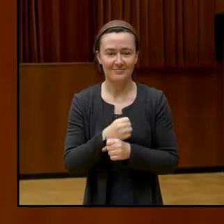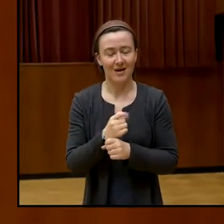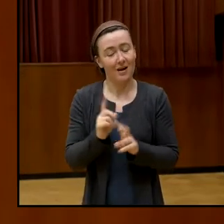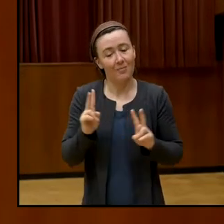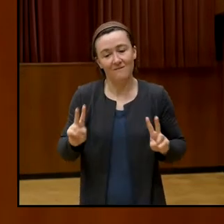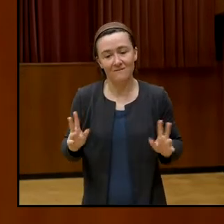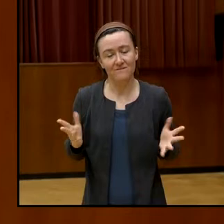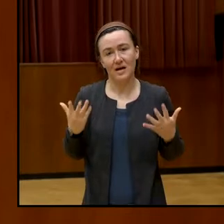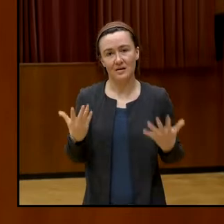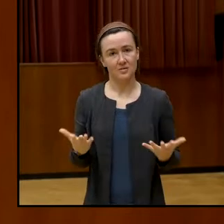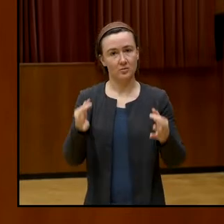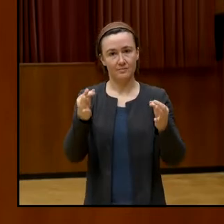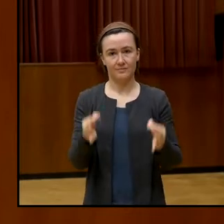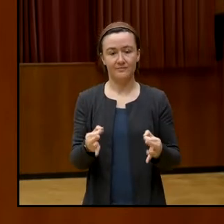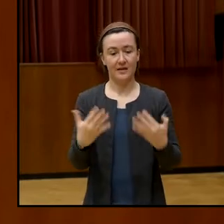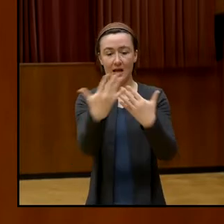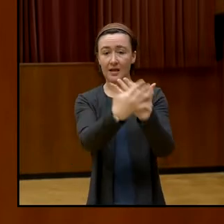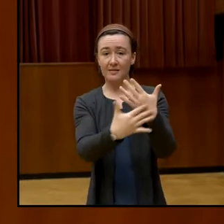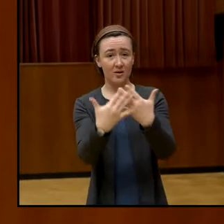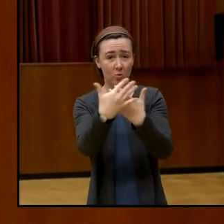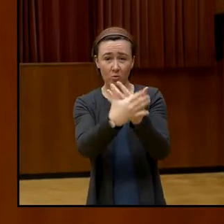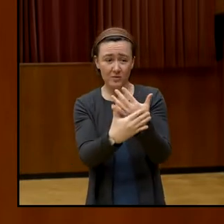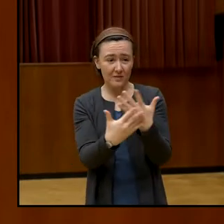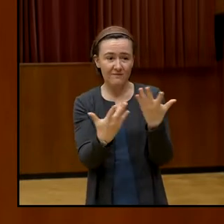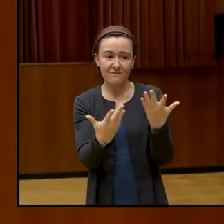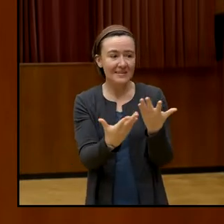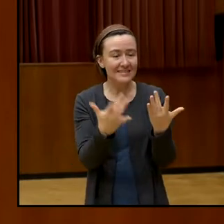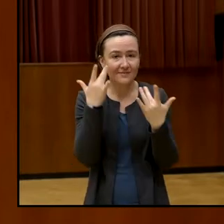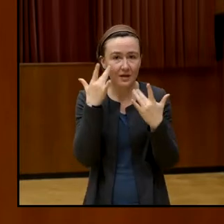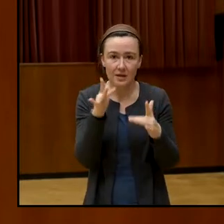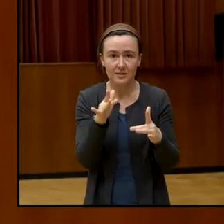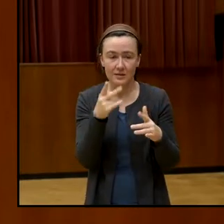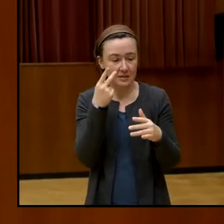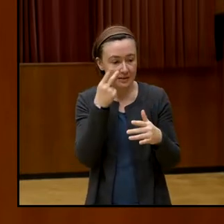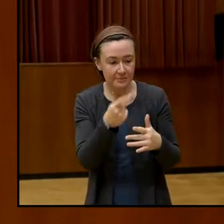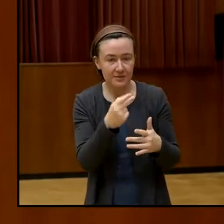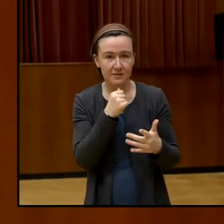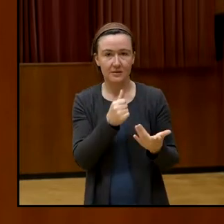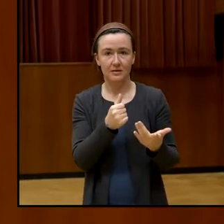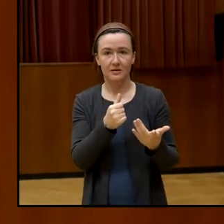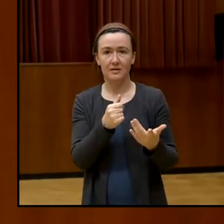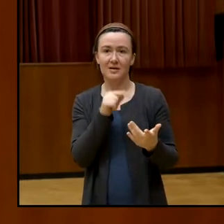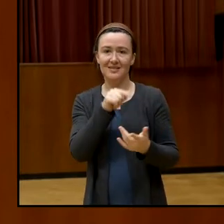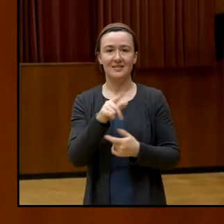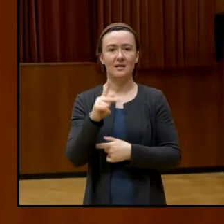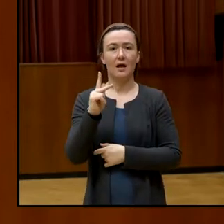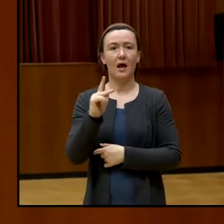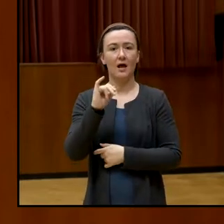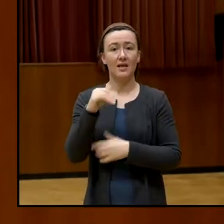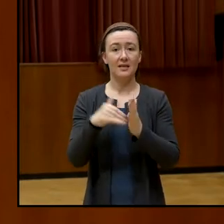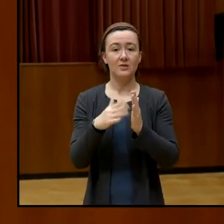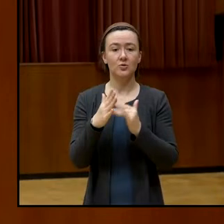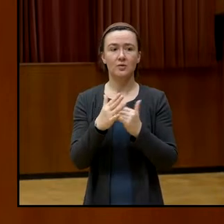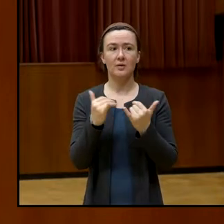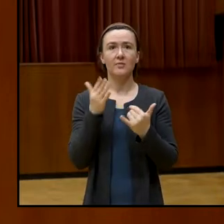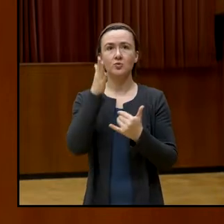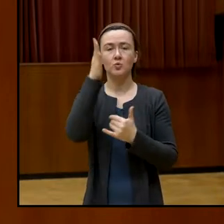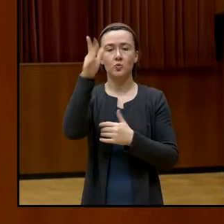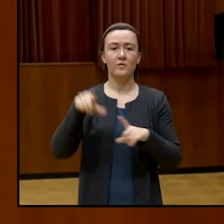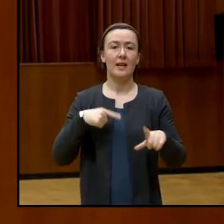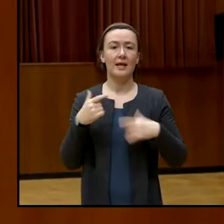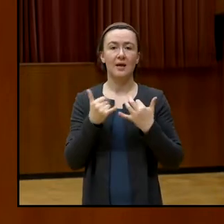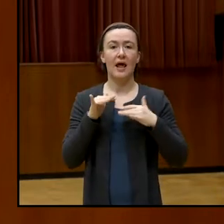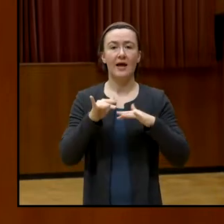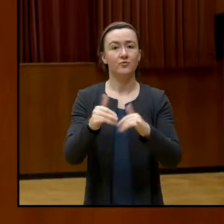Tatsache. Wir wissen nicht, was dahinter abgeht und wie diese KI-Systeme unser Leben beeinflussen werden.